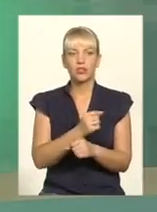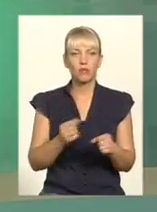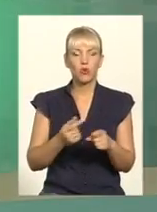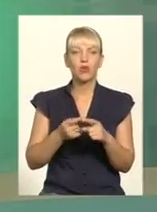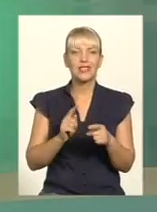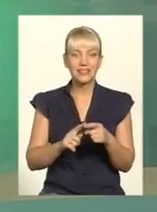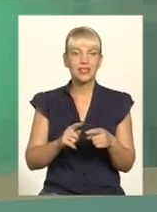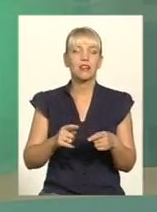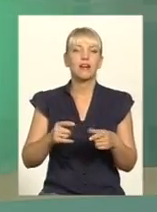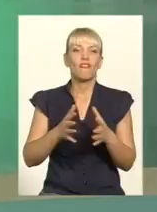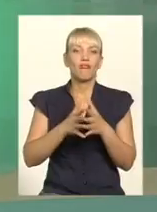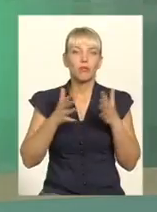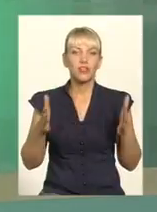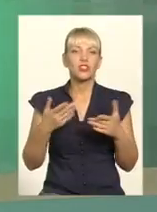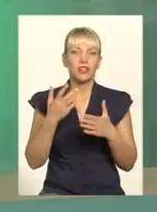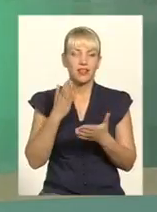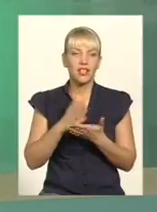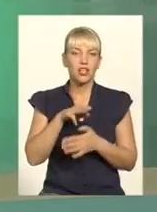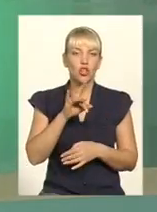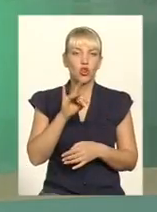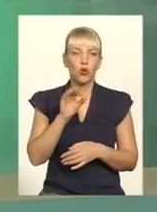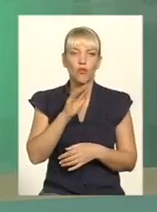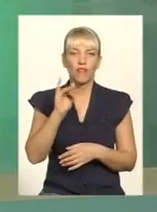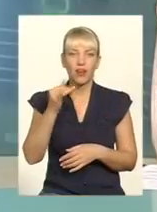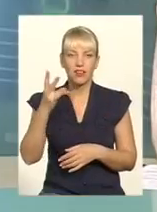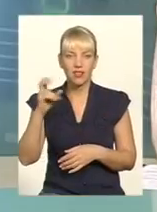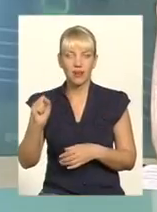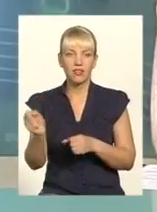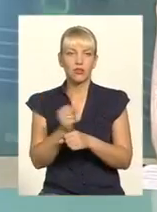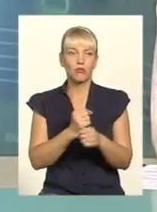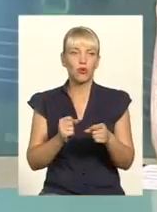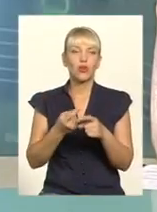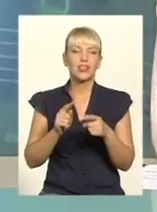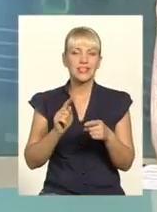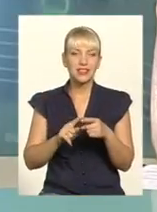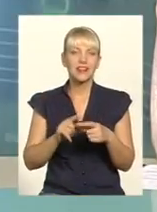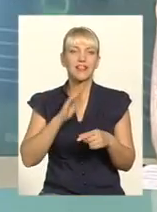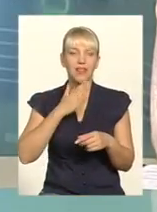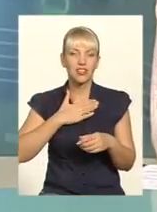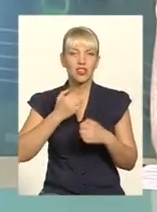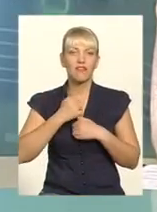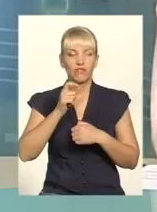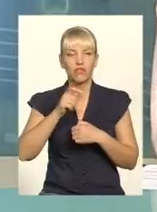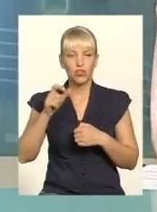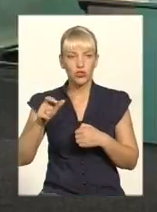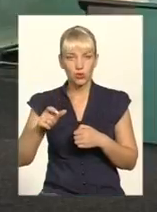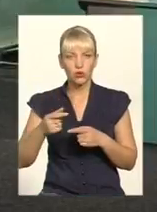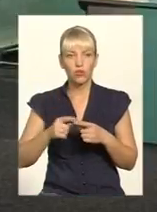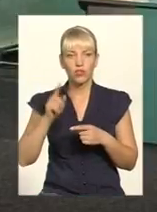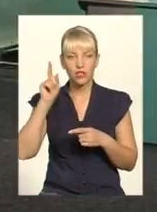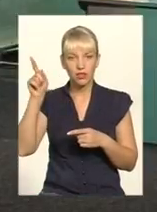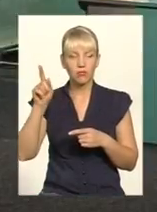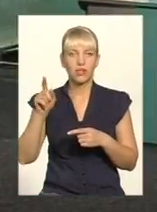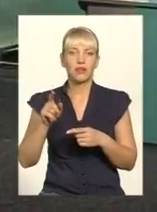яке в ході боїв наші військові отримують зброю враженої сторони. Практично вся зброя трофейна.